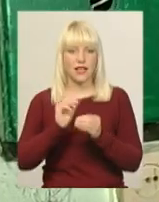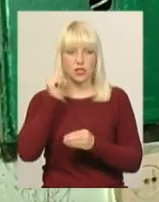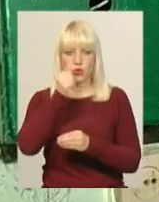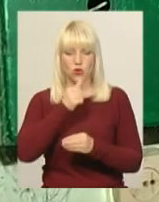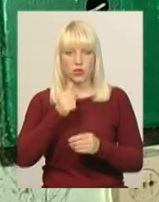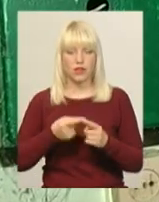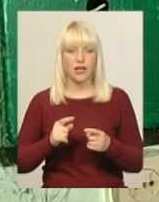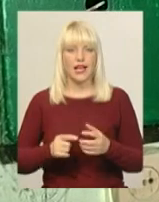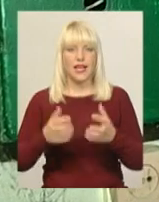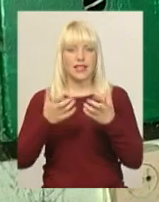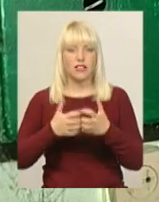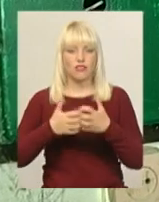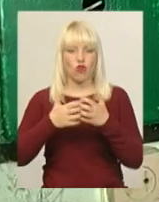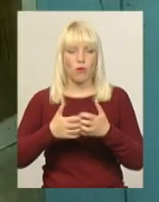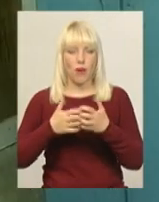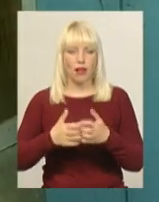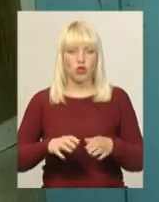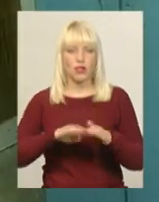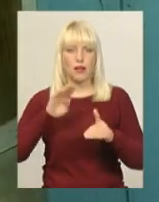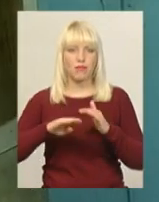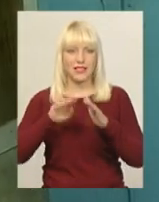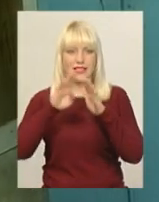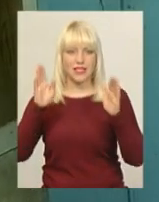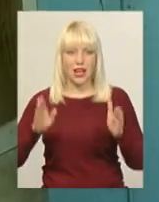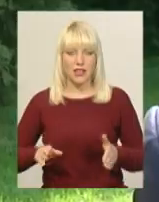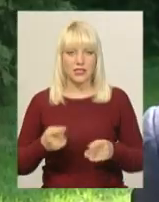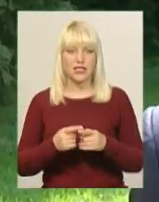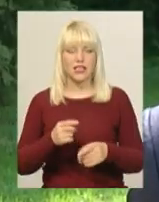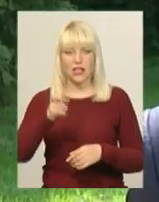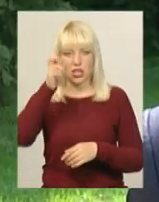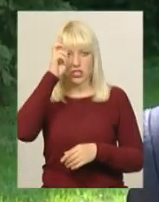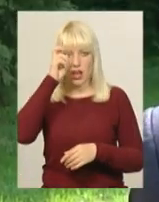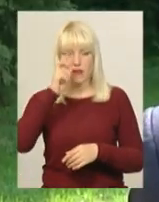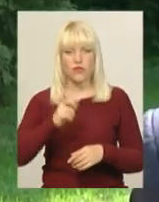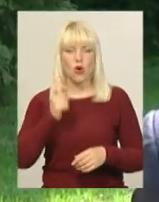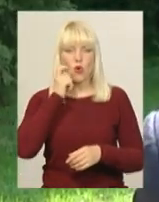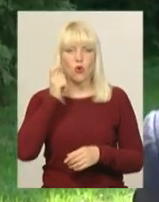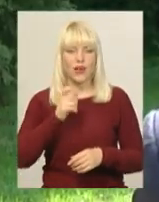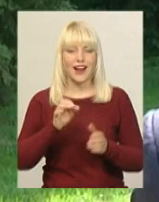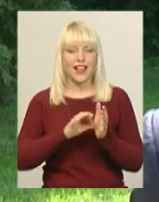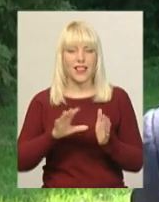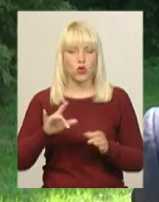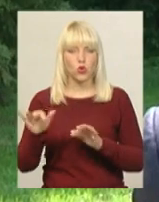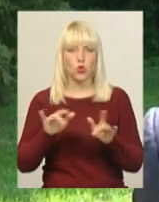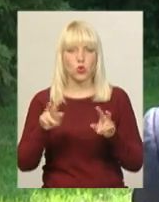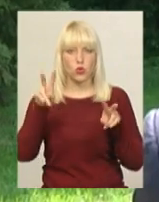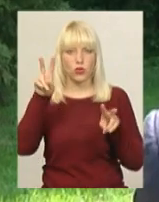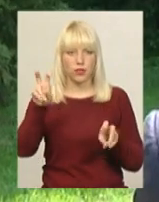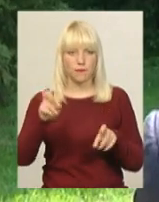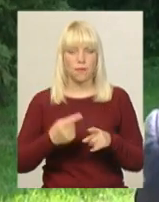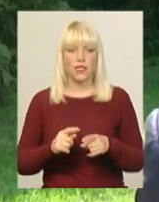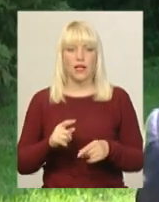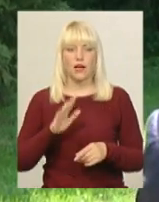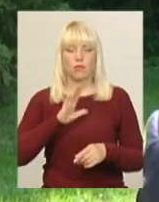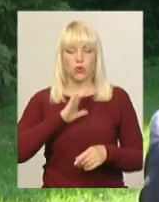та лінії електропередач належать державному підприємству «УкрАерорух». У Міністерстві інфраструктури було засідання по